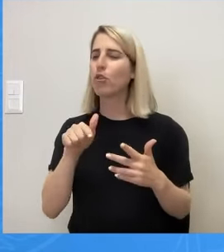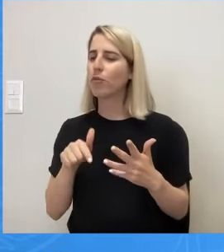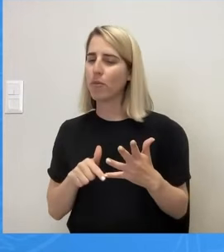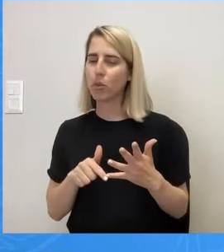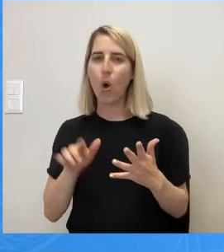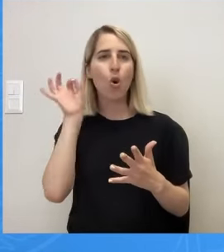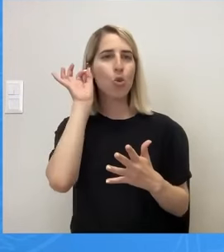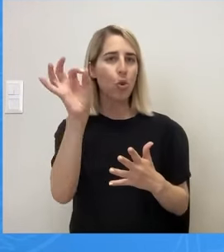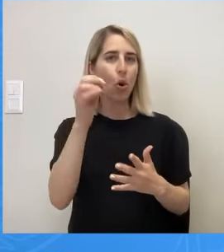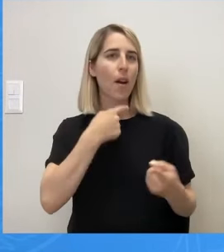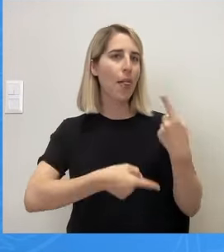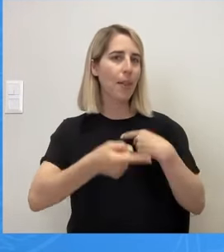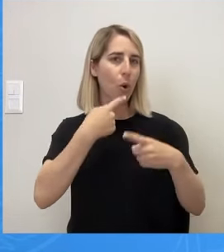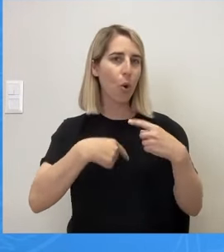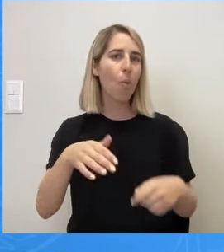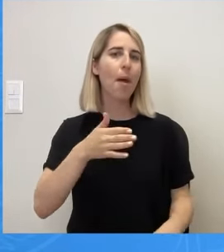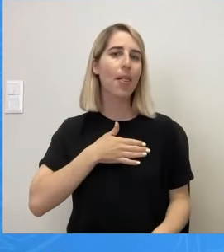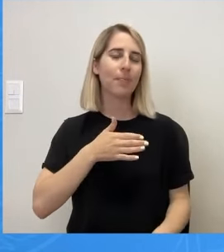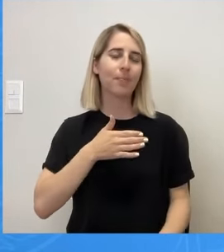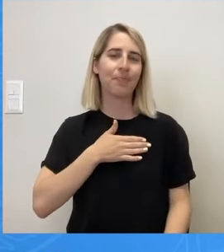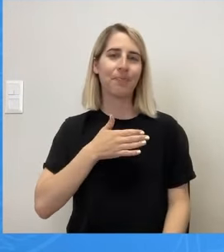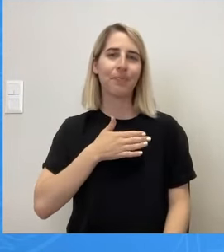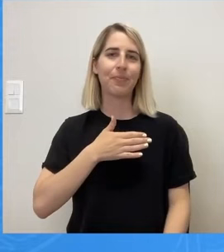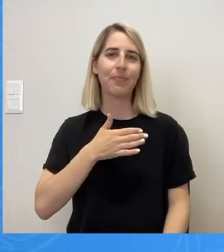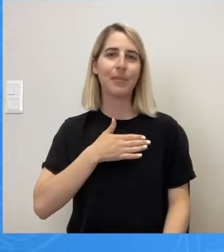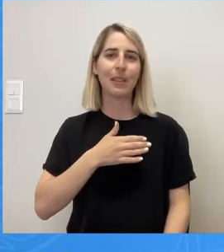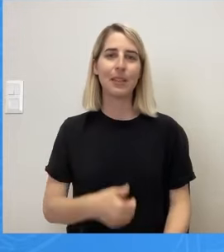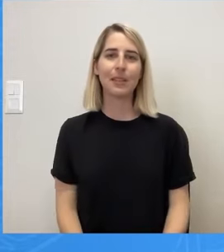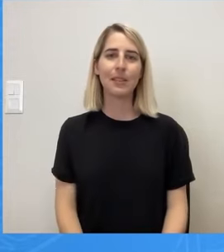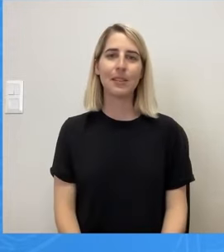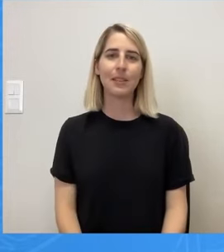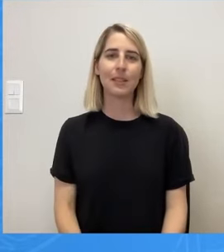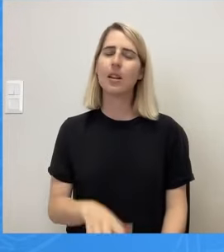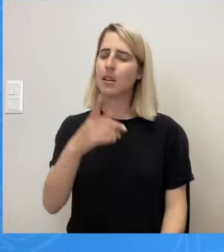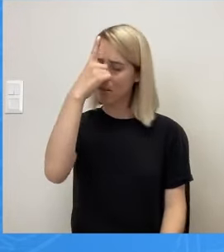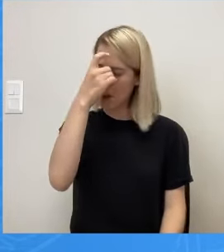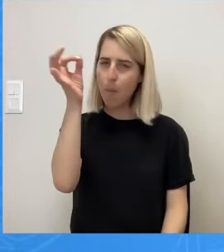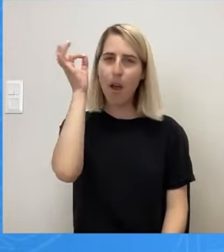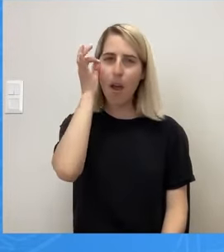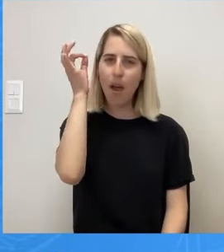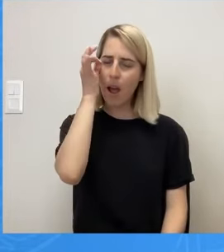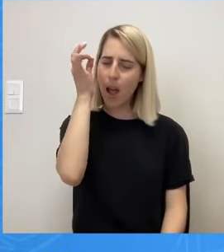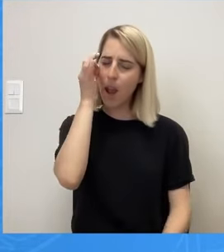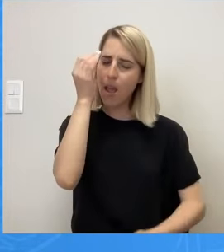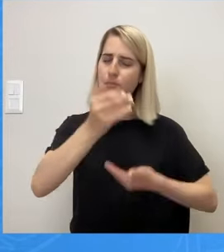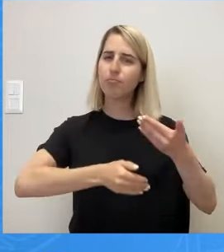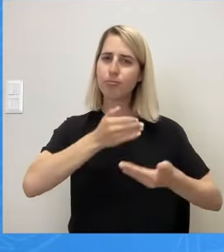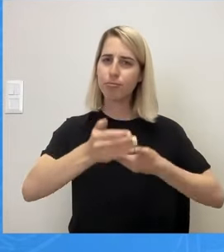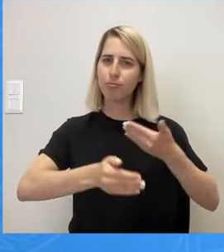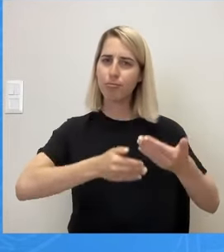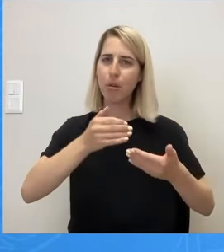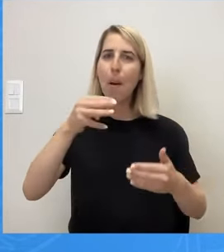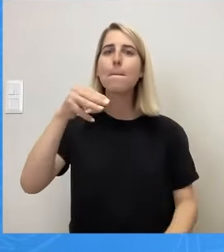δικές μας τακτικές. Τρέχουν οι εξέλιξεις στη Γαλλία, το ξέπλυμα του Μακρόν με 200